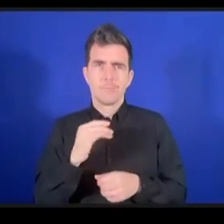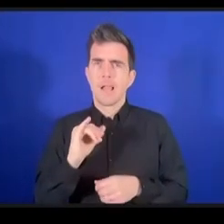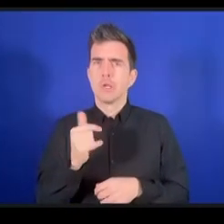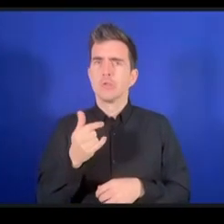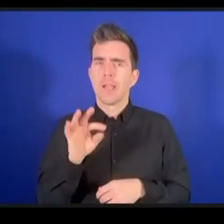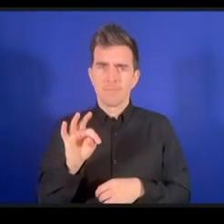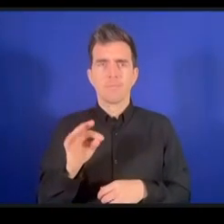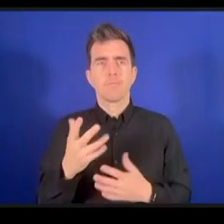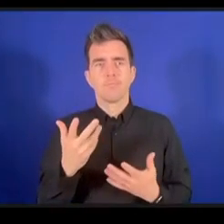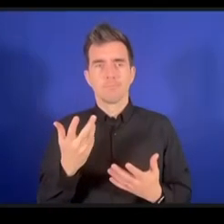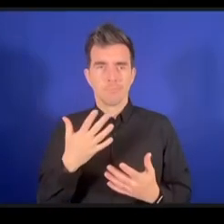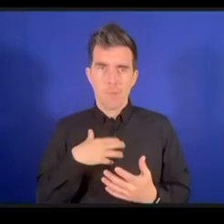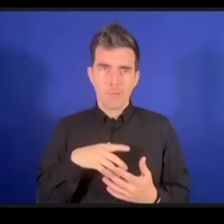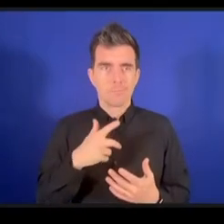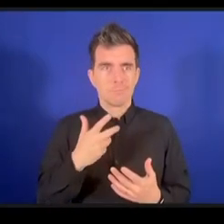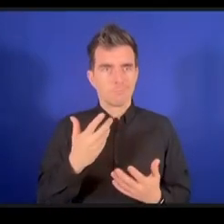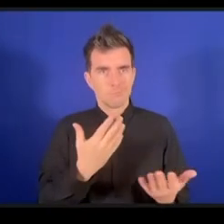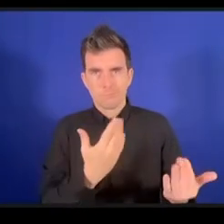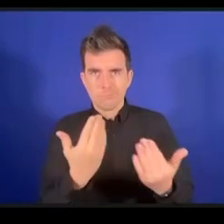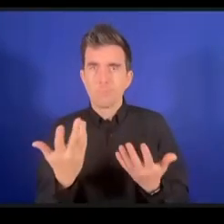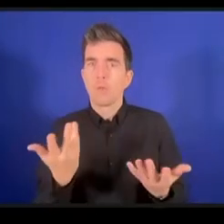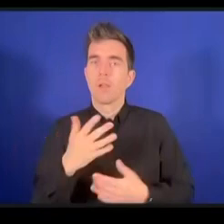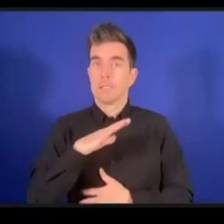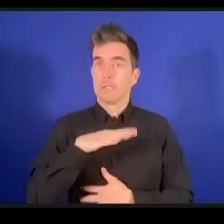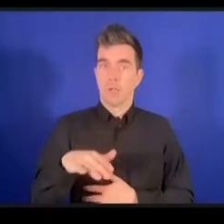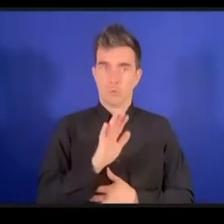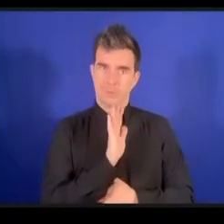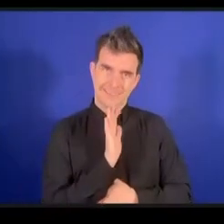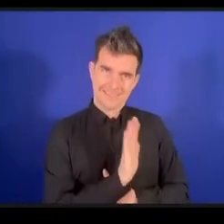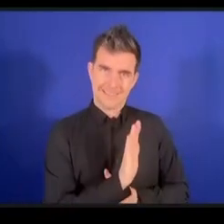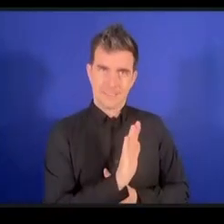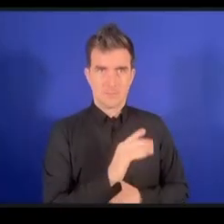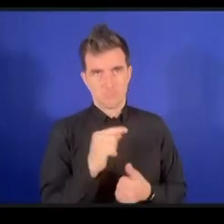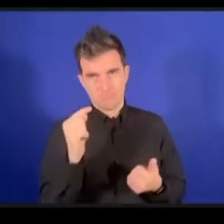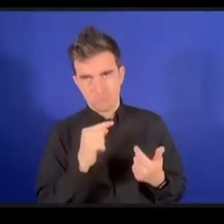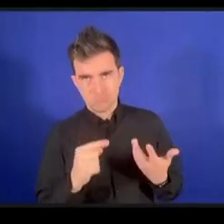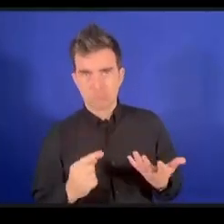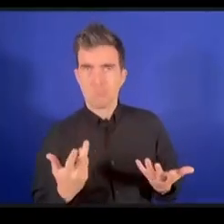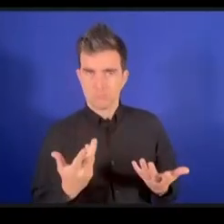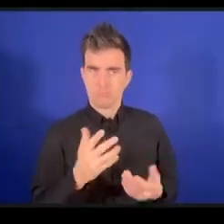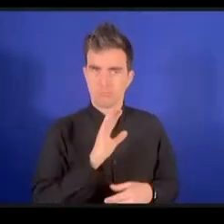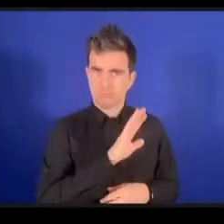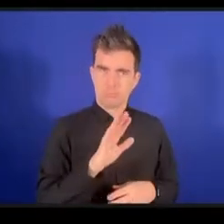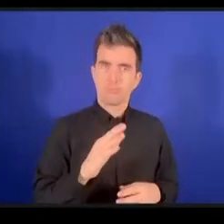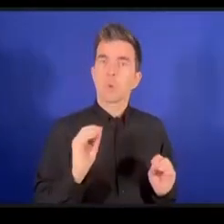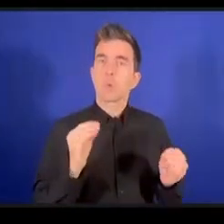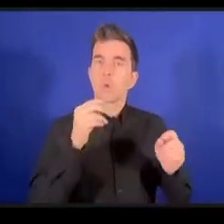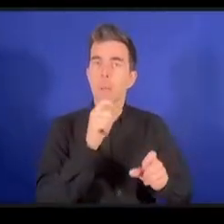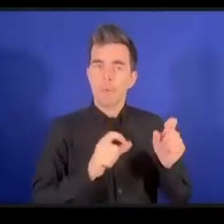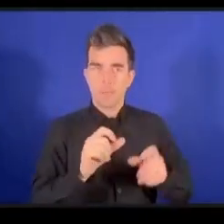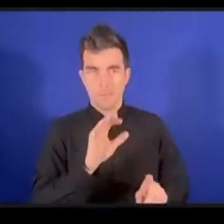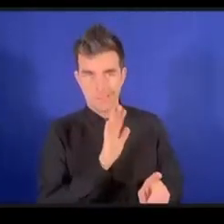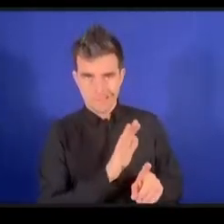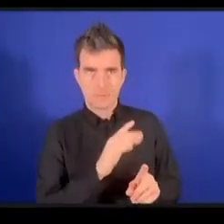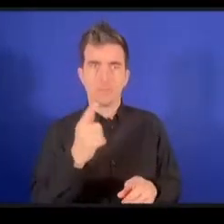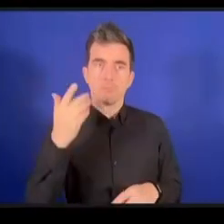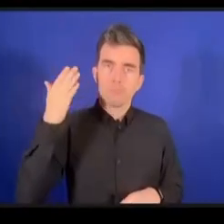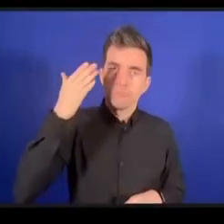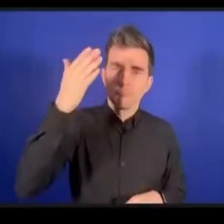فمن الرائع أن منتدى حوكمة الإنترنت دعانا لكي